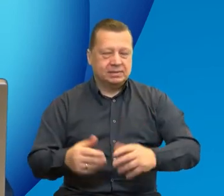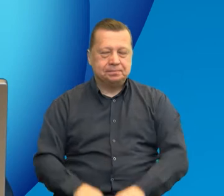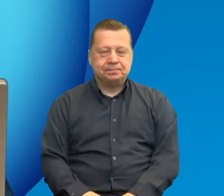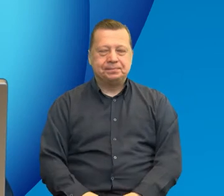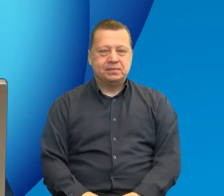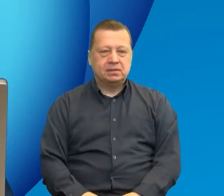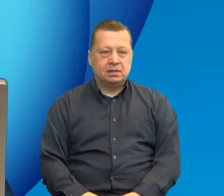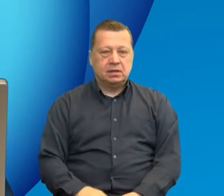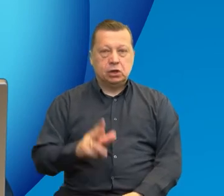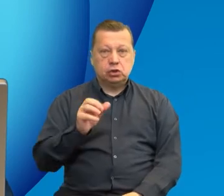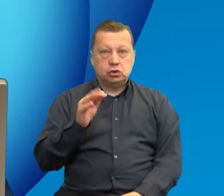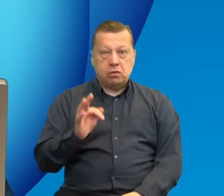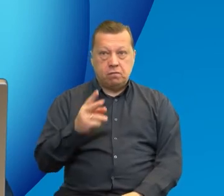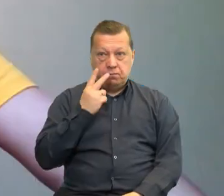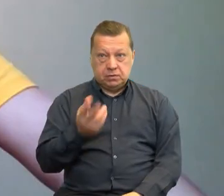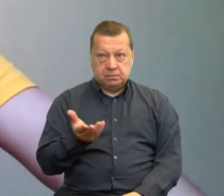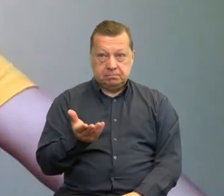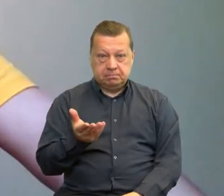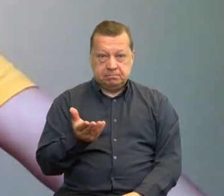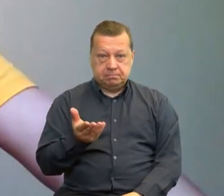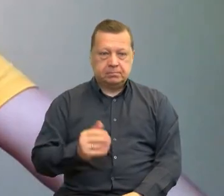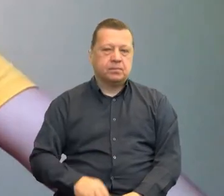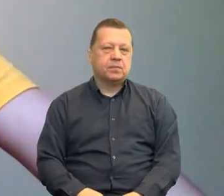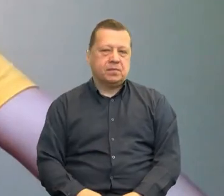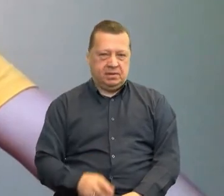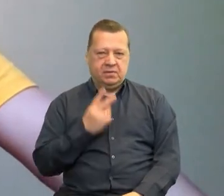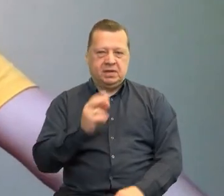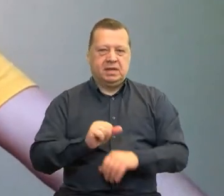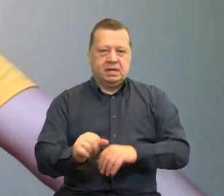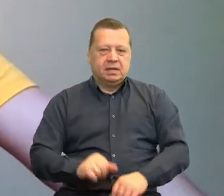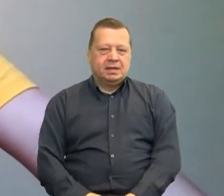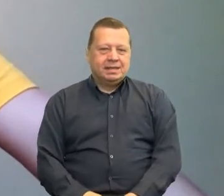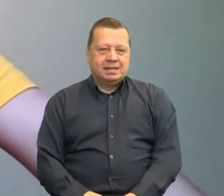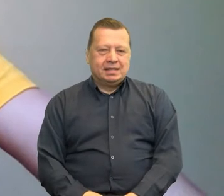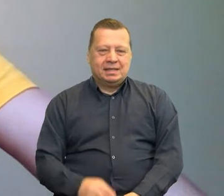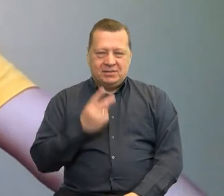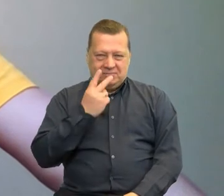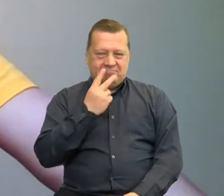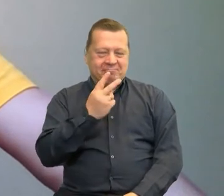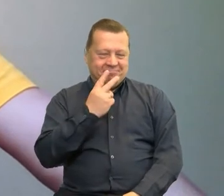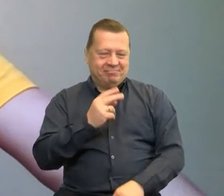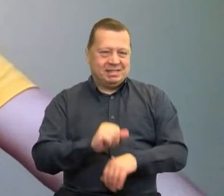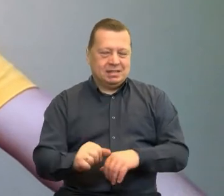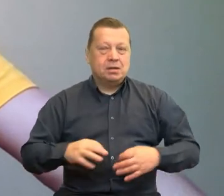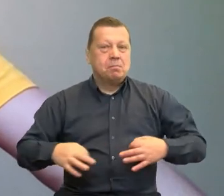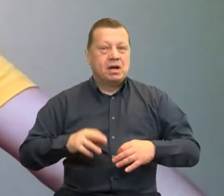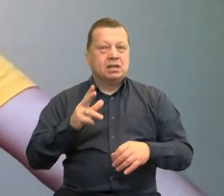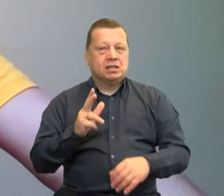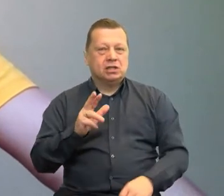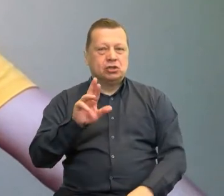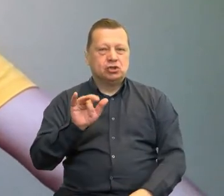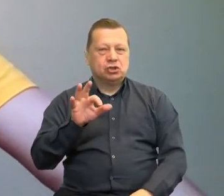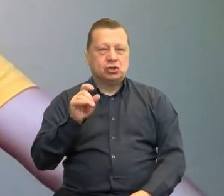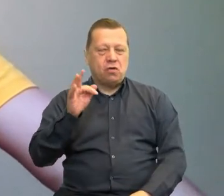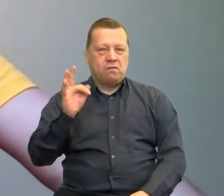Jeśli widzimy się z Panem Krzysztofem, bo tak widzimy się. Tak Panie Krzysztofie, więc